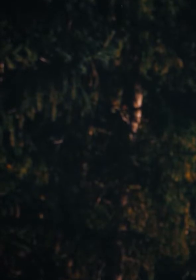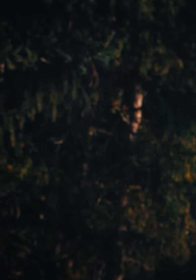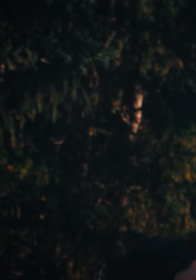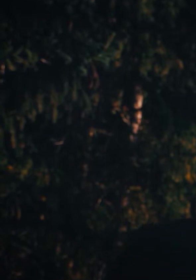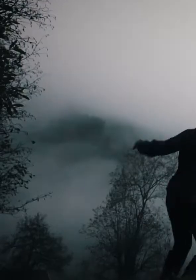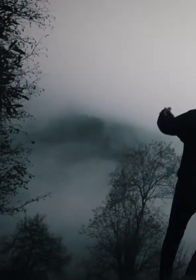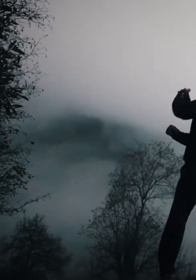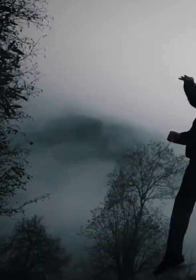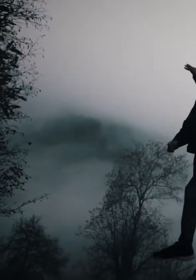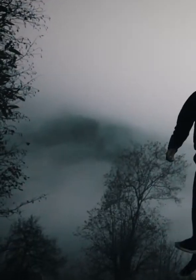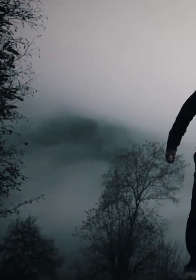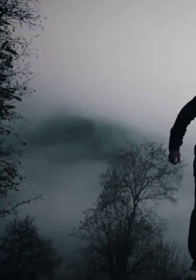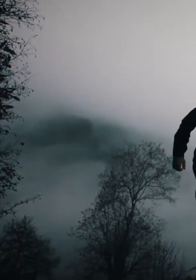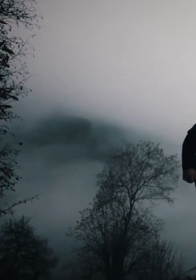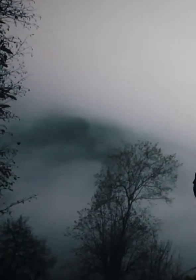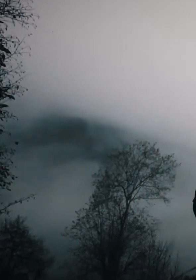За себе